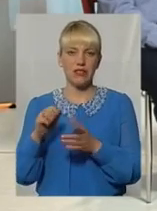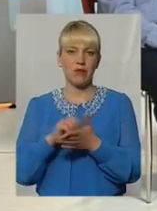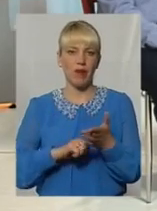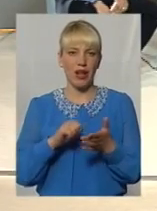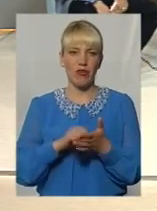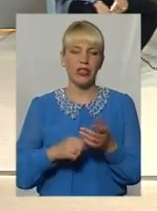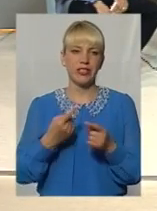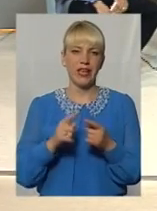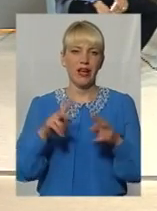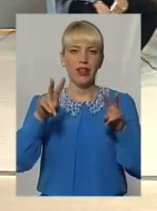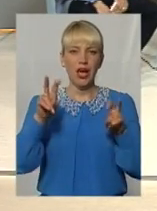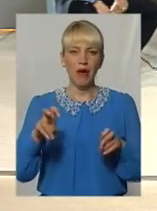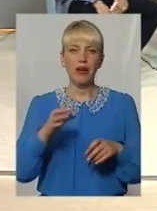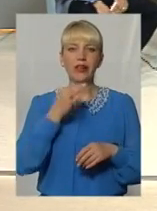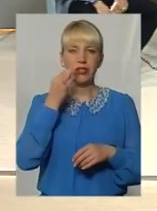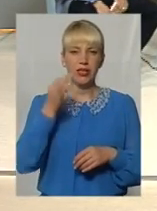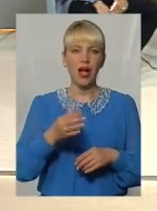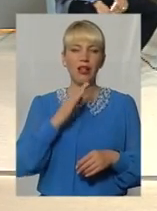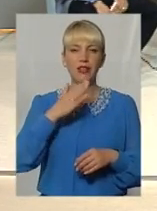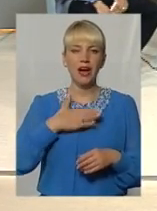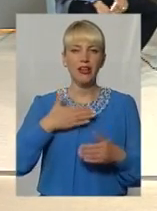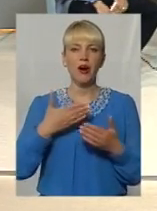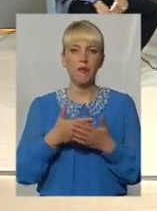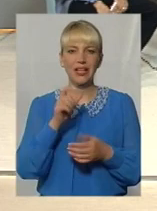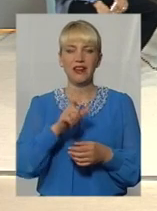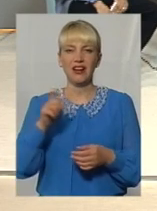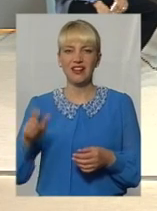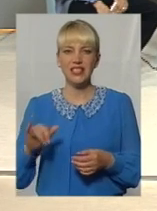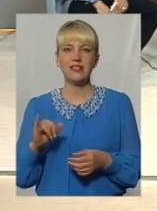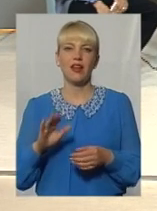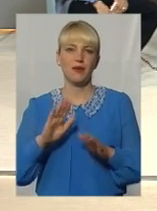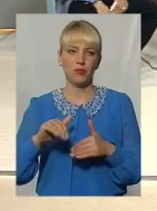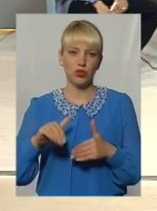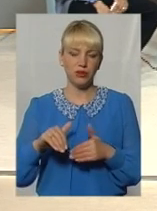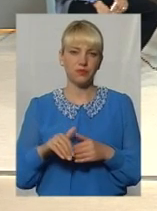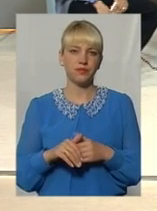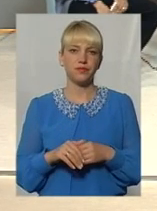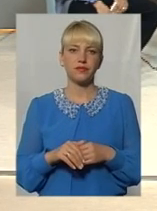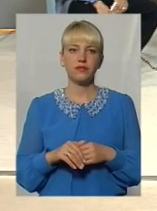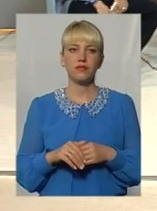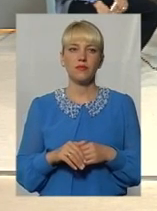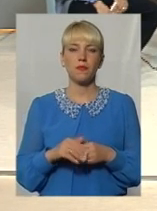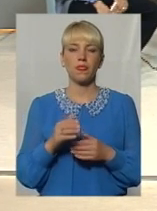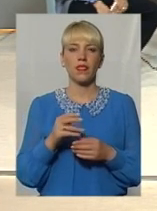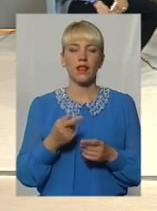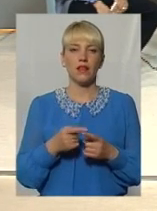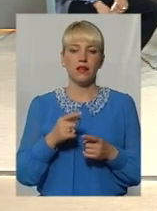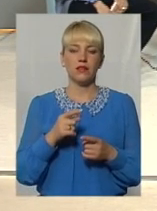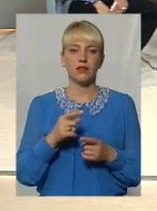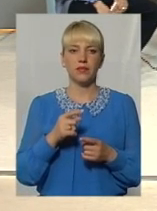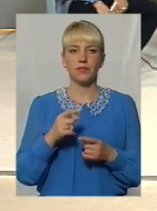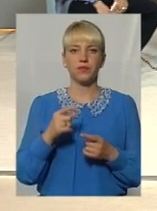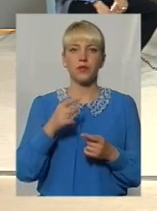зазначеної теми сказали наші громадські активісти, потім апелювали все-таки їм чиновники, які за це відповідають.